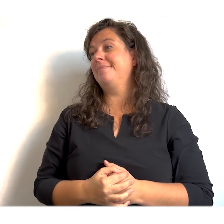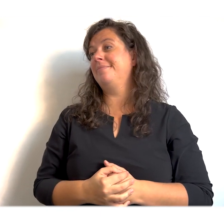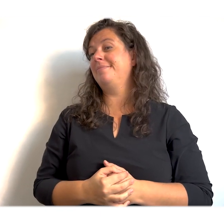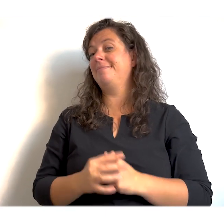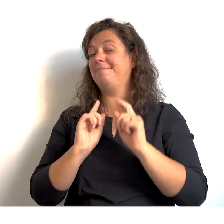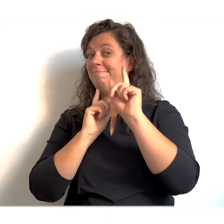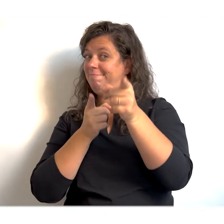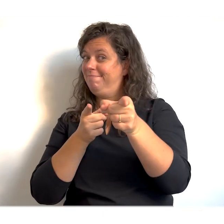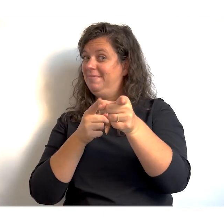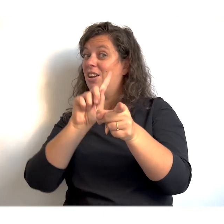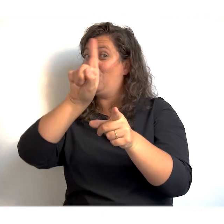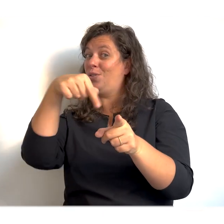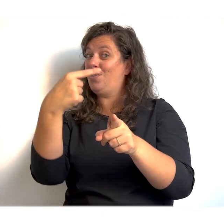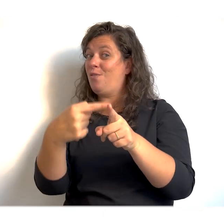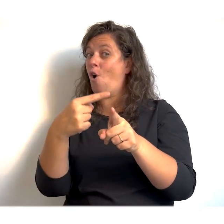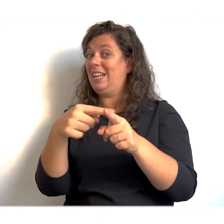Tot de volgende truc.